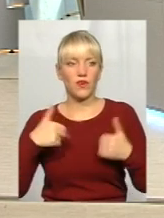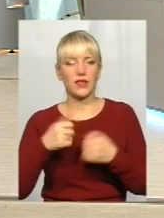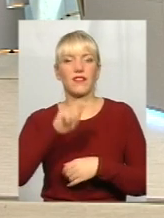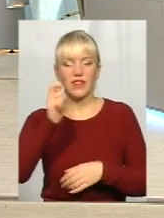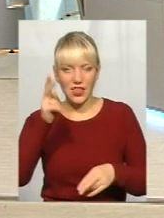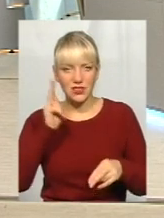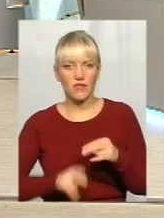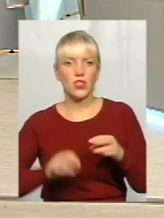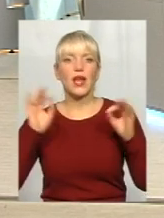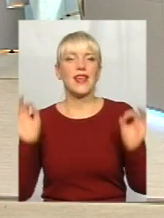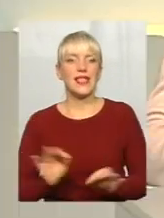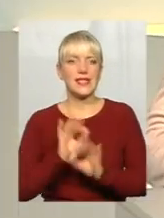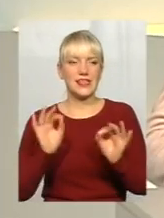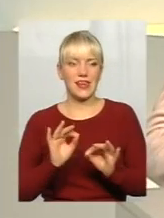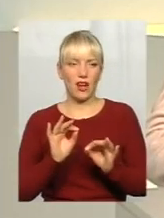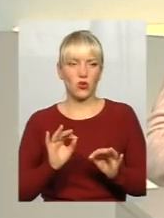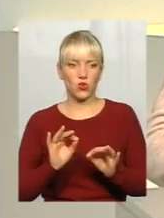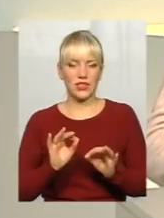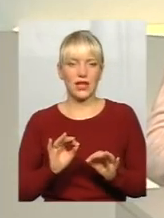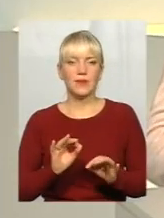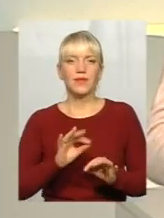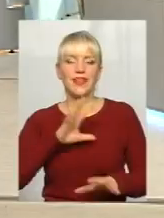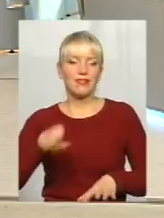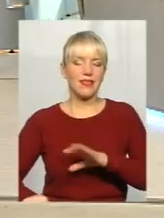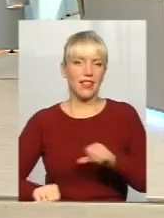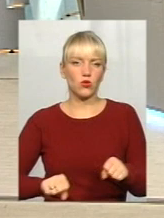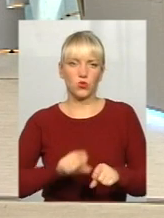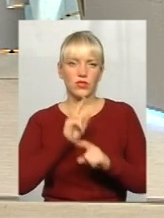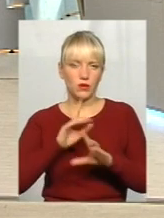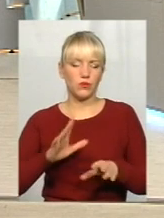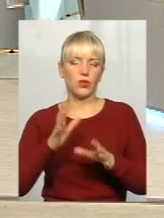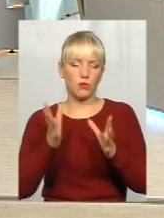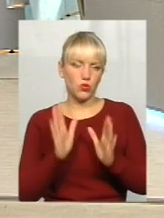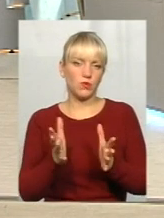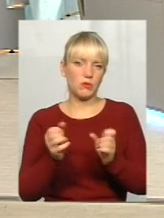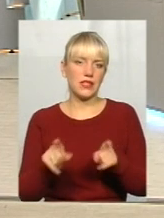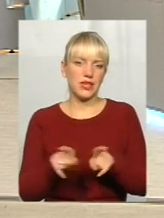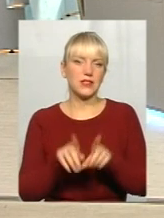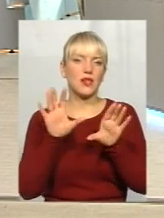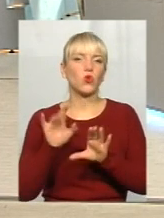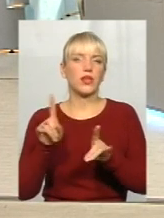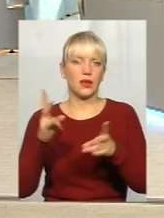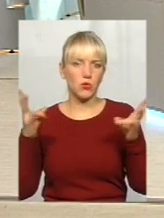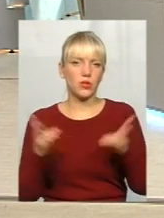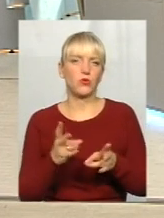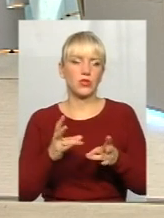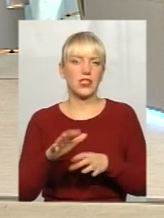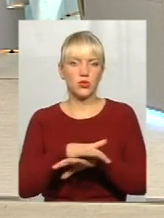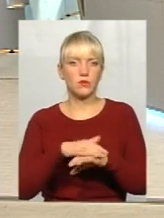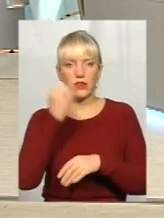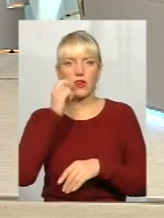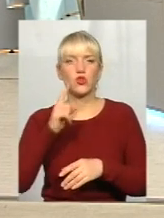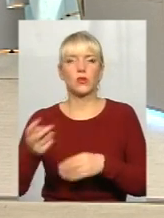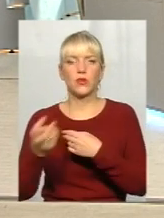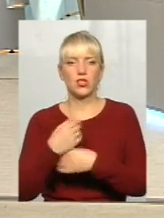завершиться, і ніякої диктатури не буде, і будуть прийматися закони такі, які вимагається всіх суспільствах. Дякую за те, що прийшли в